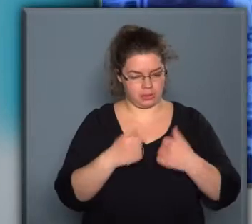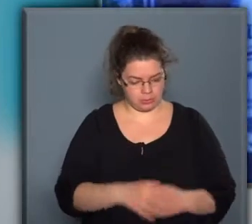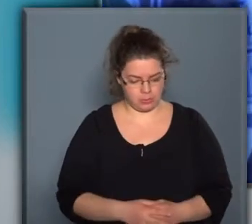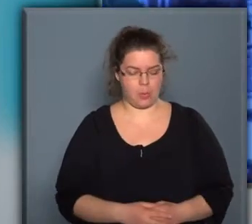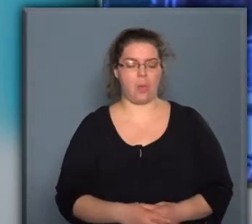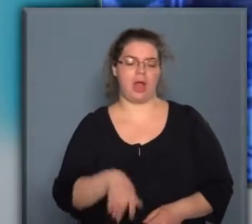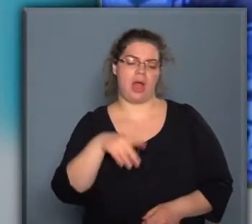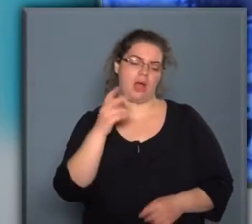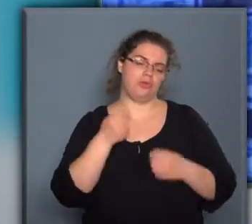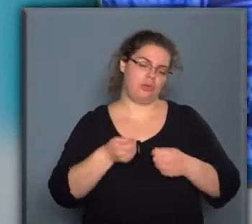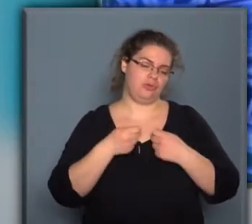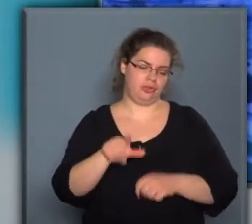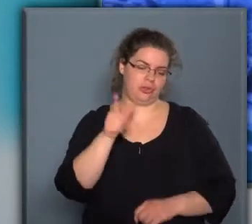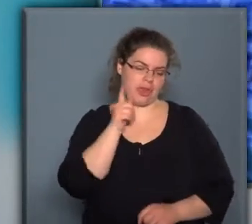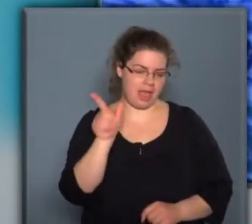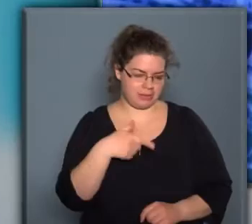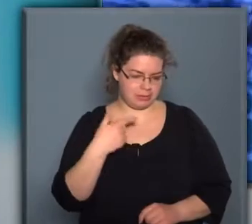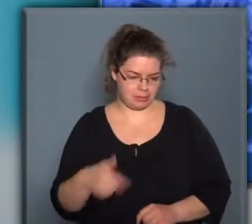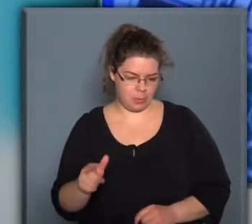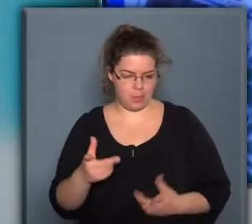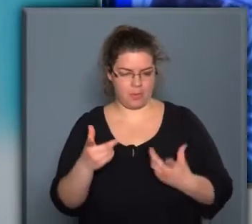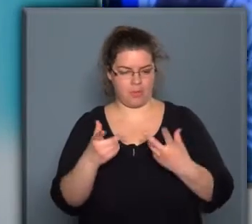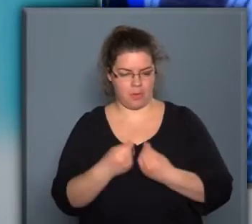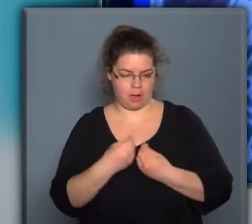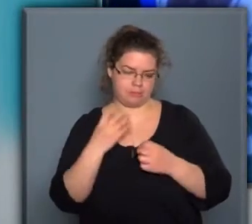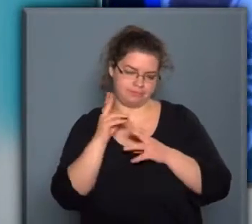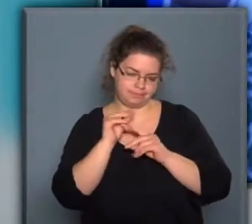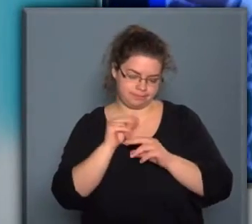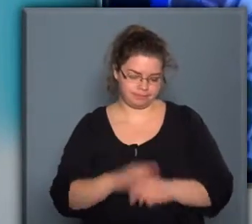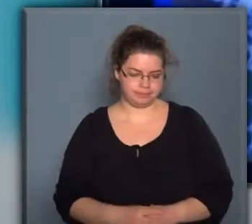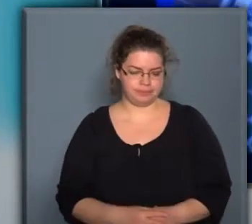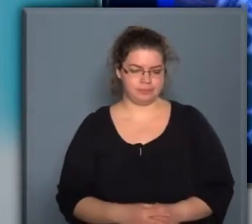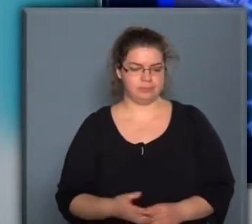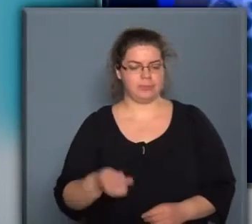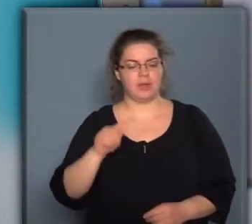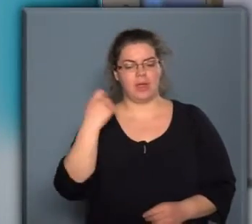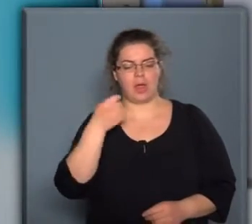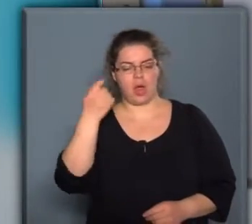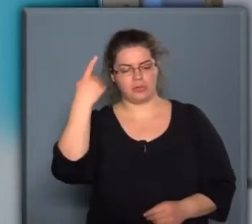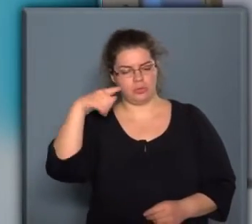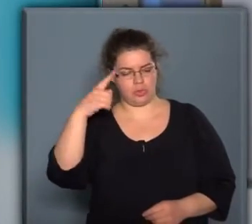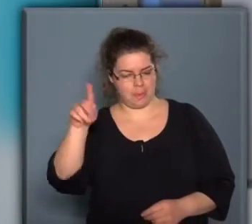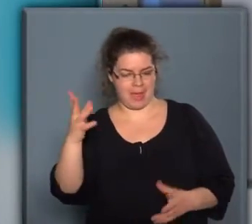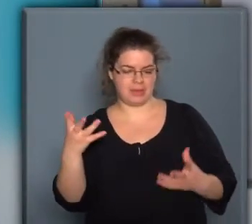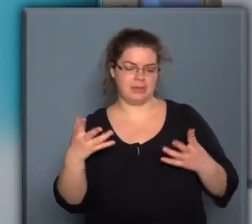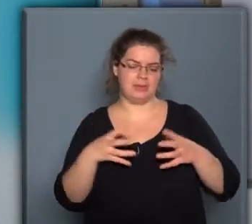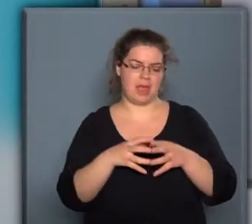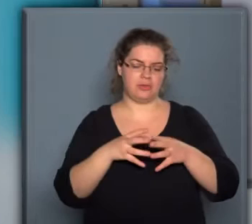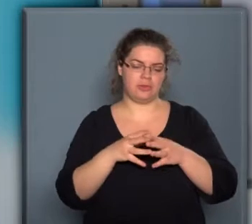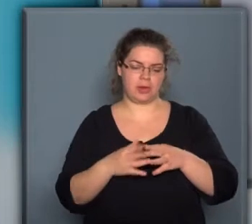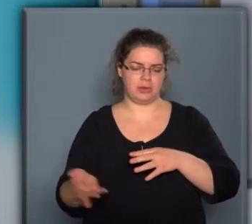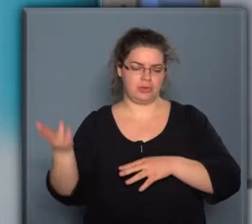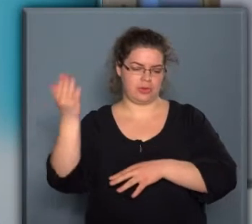Lászlóval, a Magyar Hadtudományi Társaság tagjával beszélgettünk. A Magyar Hadtudományi Társaság az elmúlt évben és azt